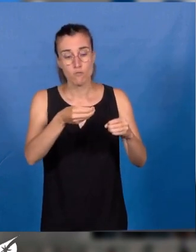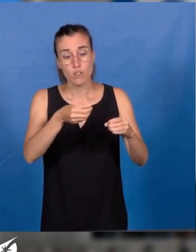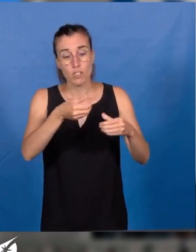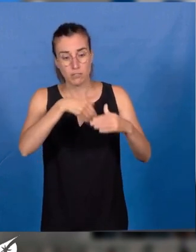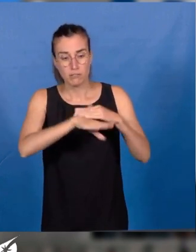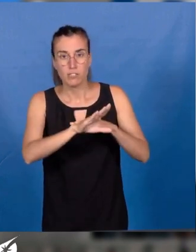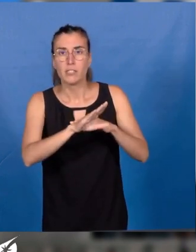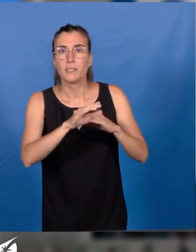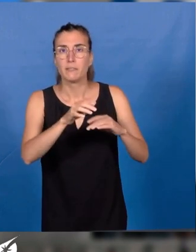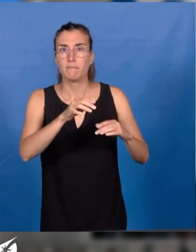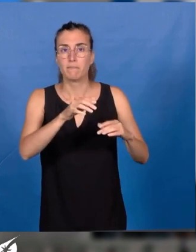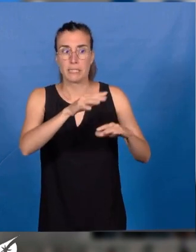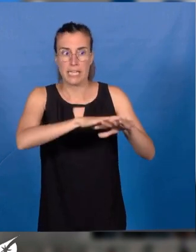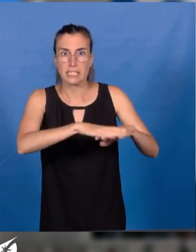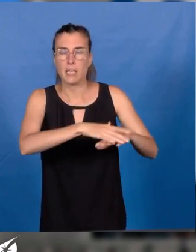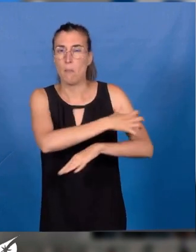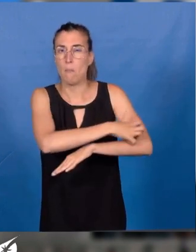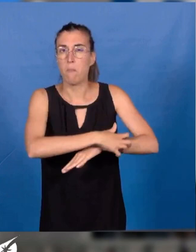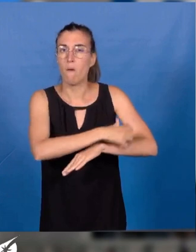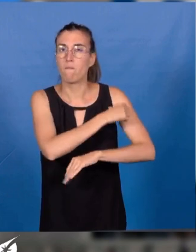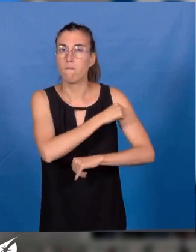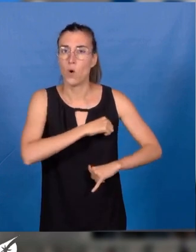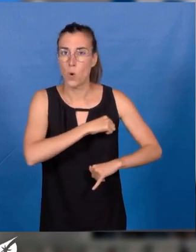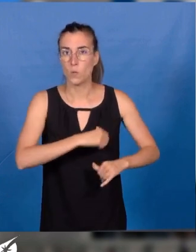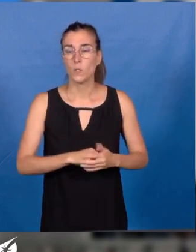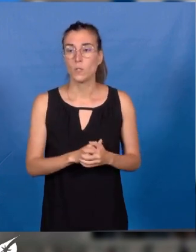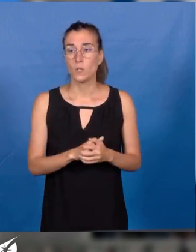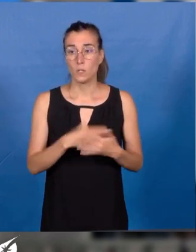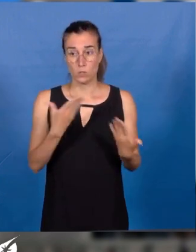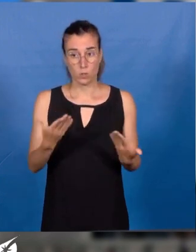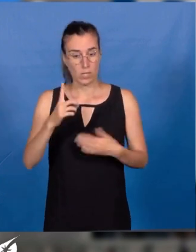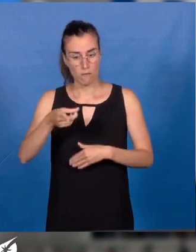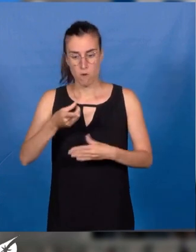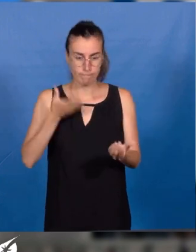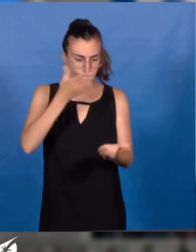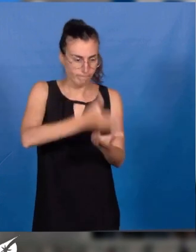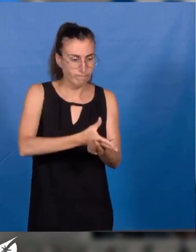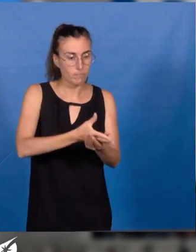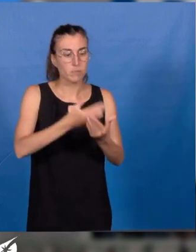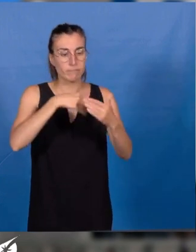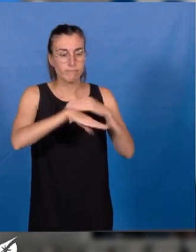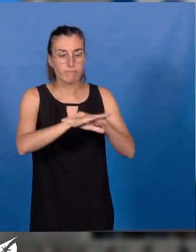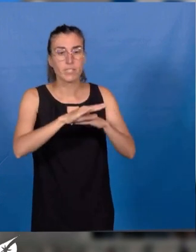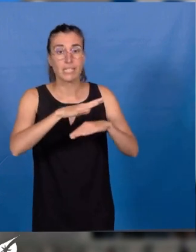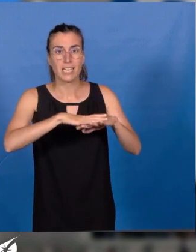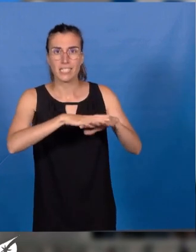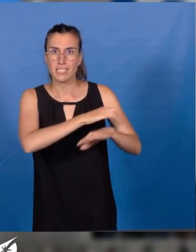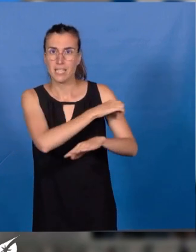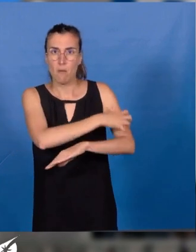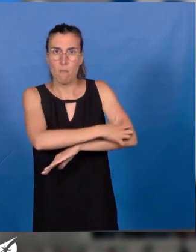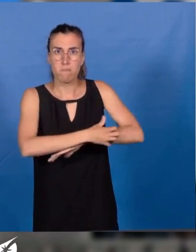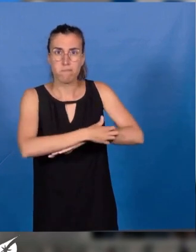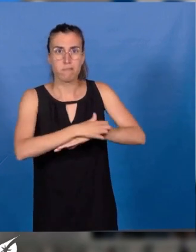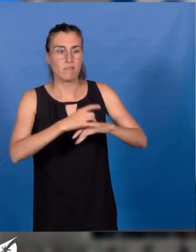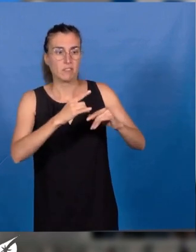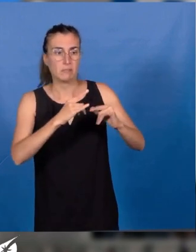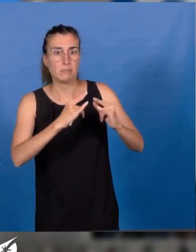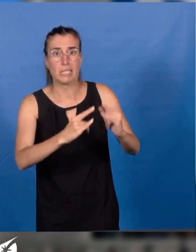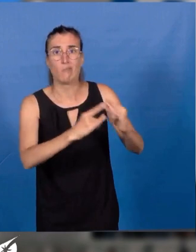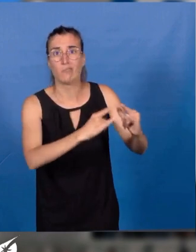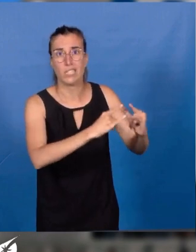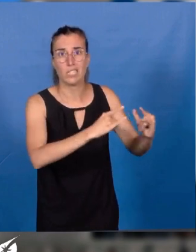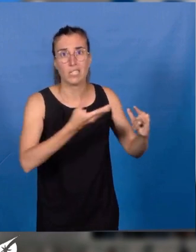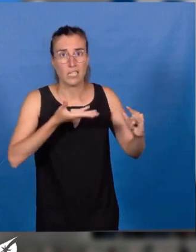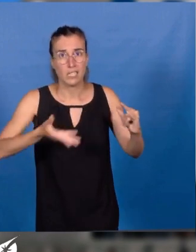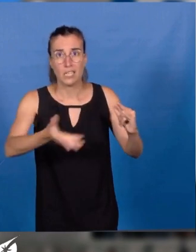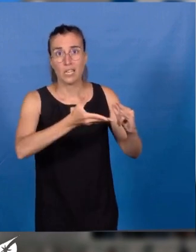espoir qu'un diagnostic sanitaire soit mené sur les bidons-villes, notamment auprès des enfants, car nous sommes inquiets pour leur état de santé. Ce